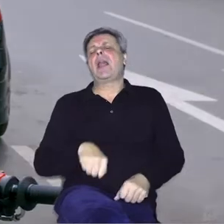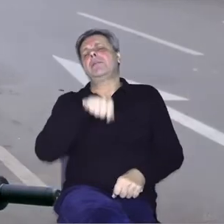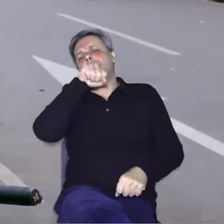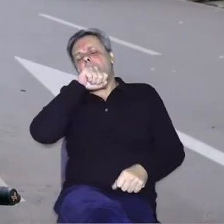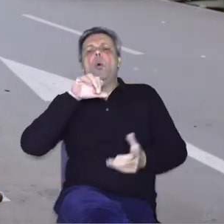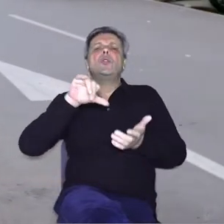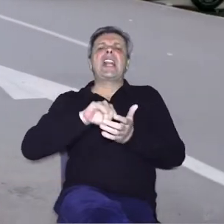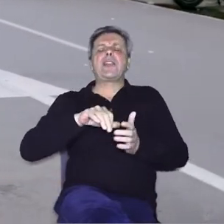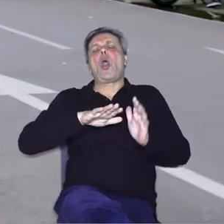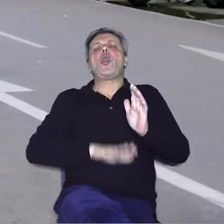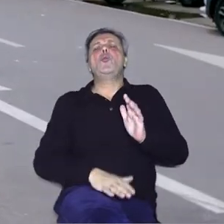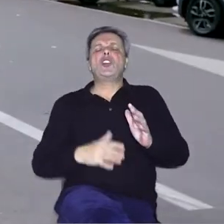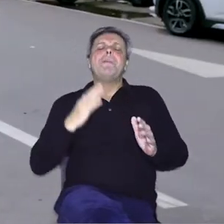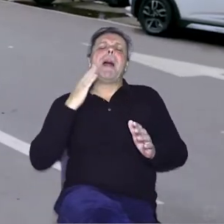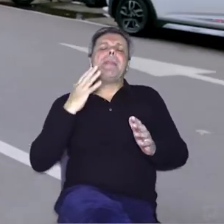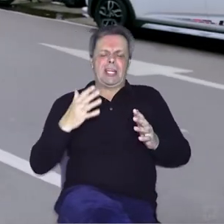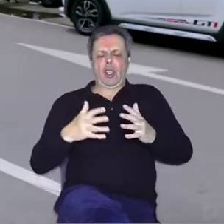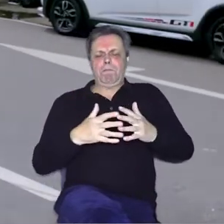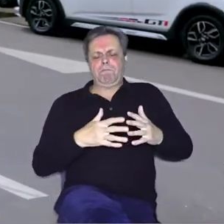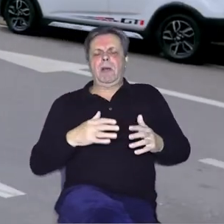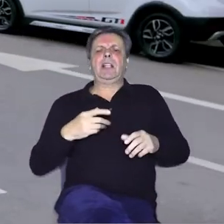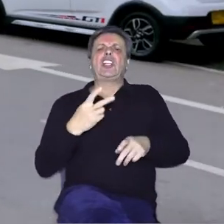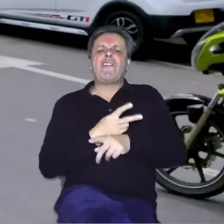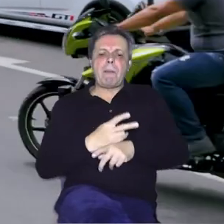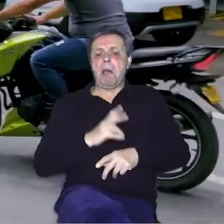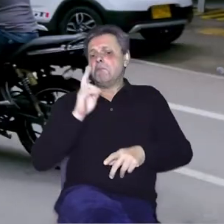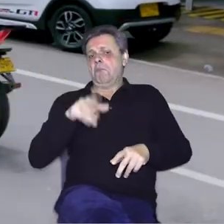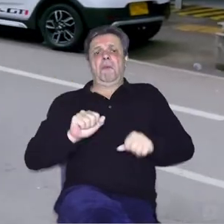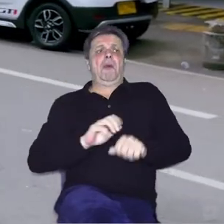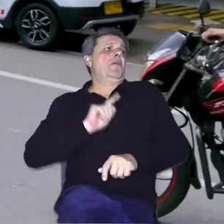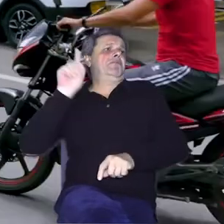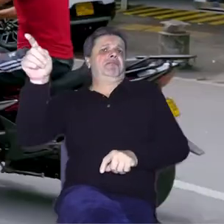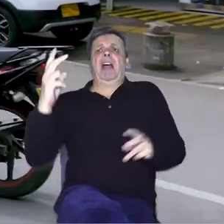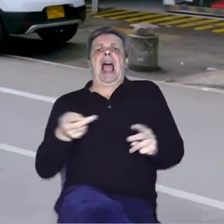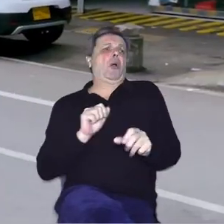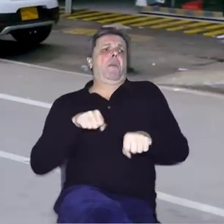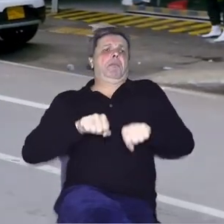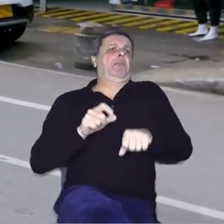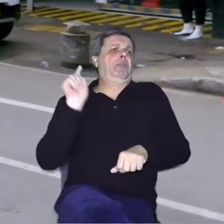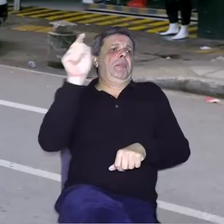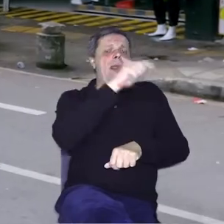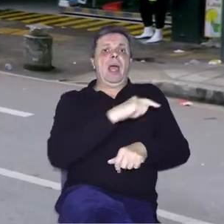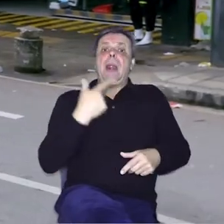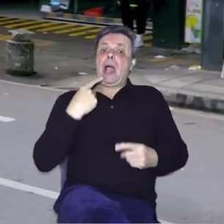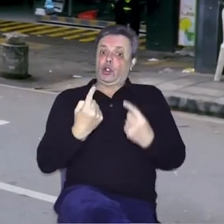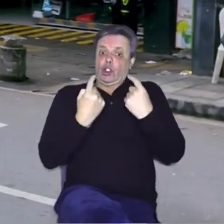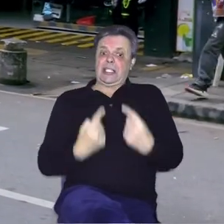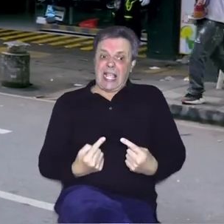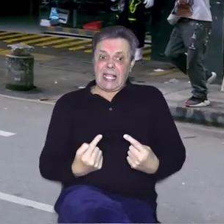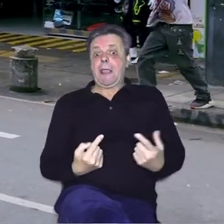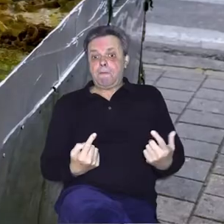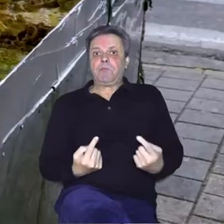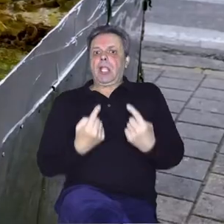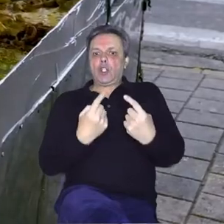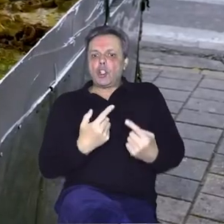omiljen u srednje i južnoameričkim državama, budući da se njime može stići u svaki kutak. A nakon što ste opet zastali pred